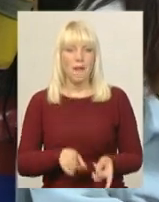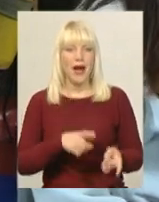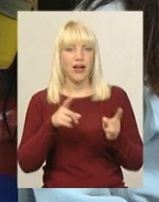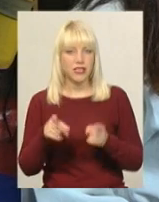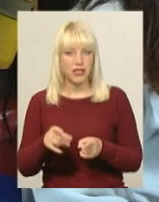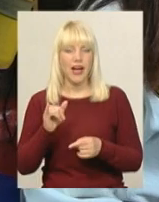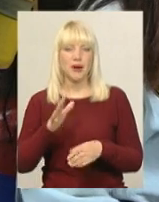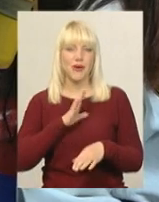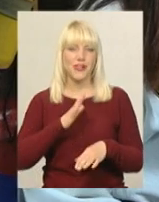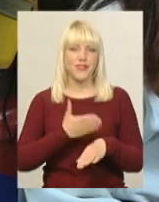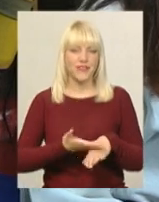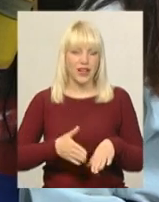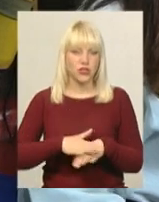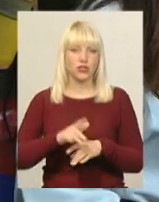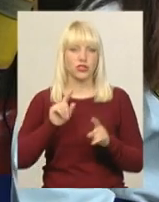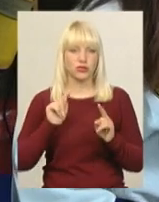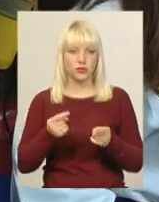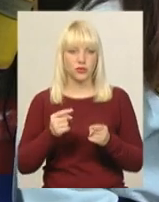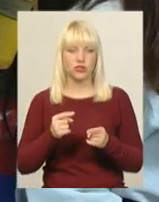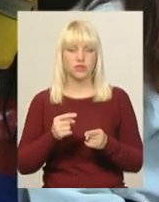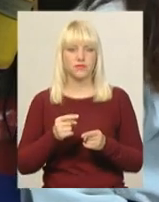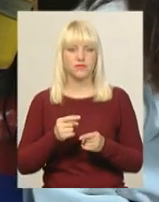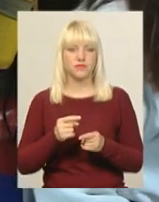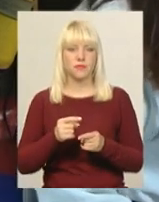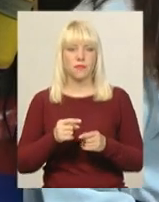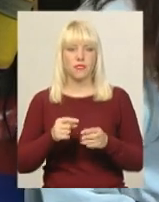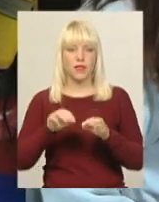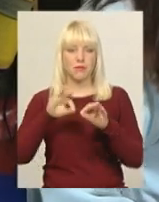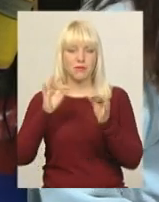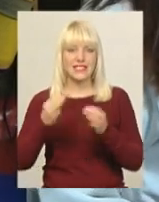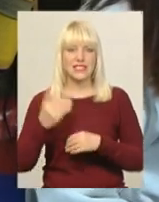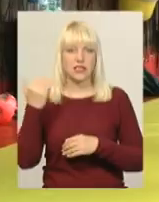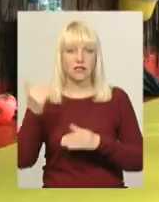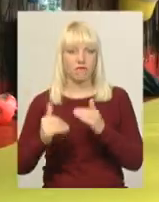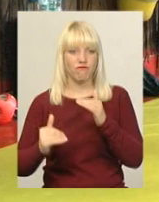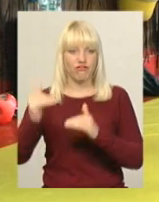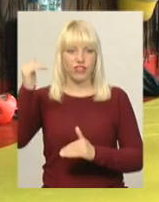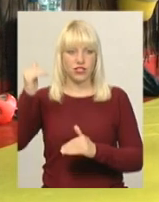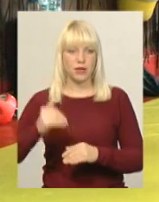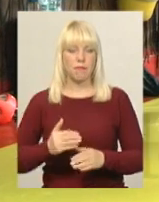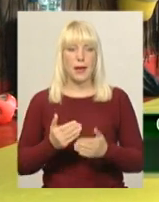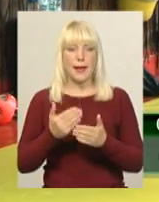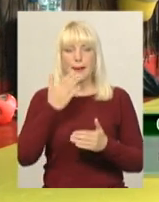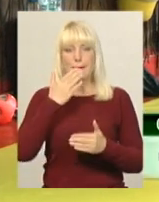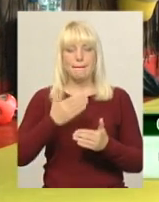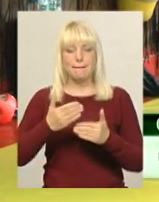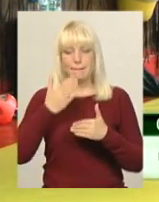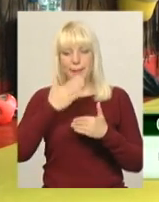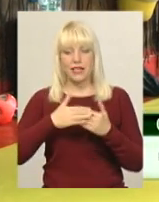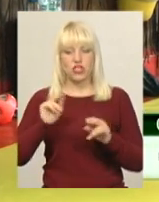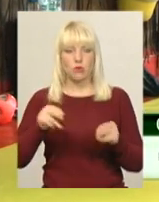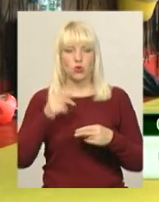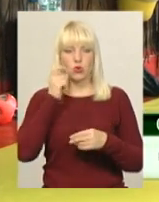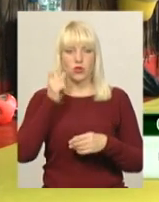було дуже складно. Адже вони старші і мастерність їхня вища. Перед чемпіонатом України збірна нашої